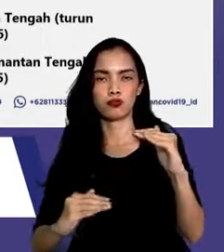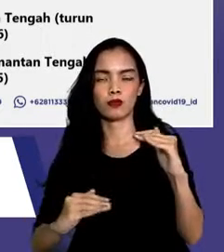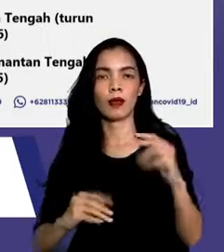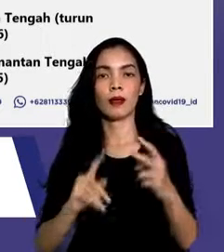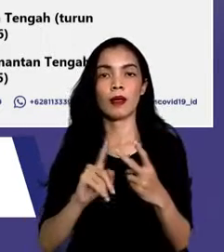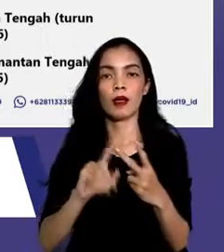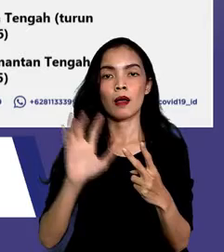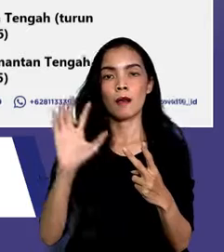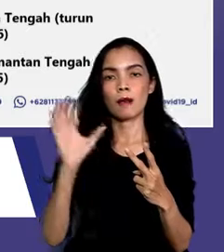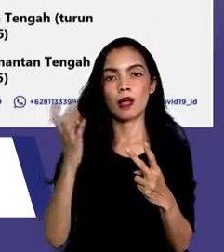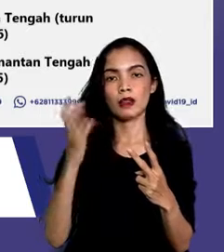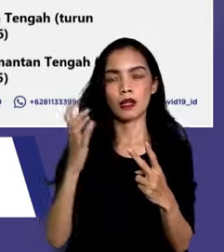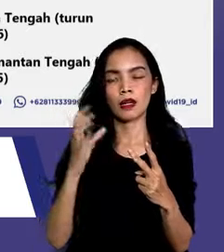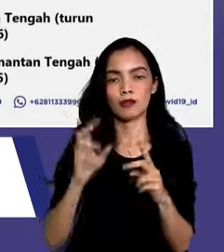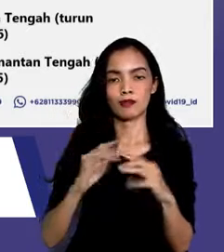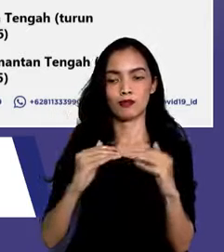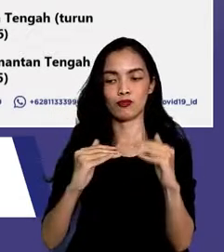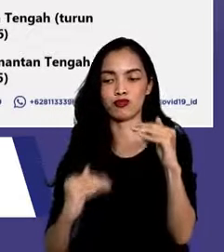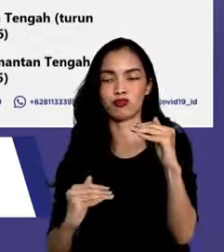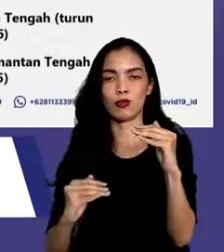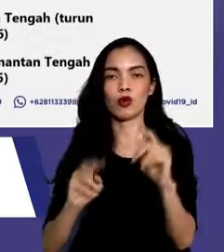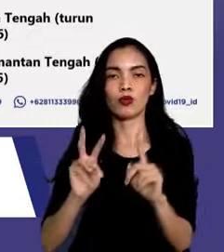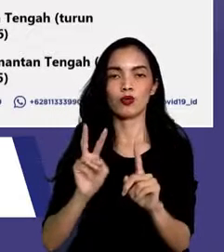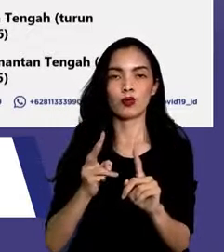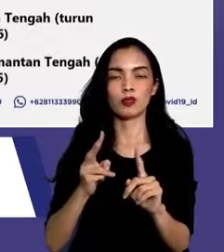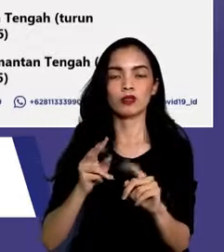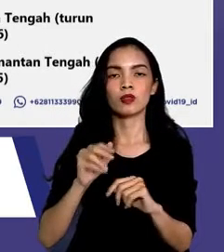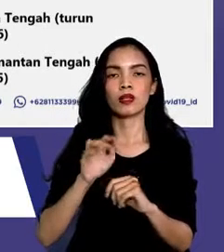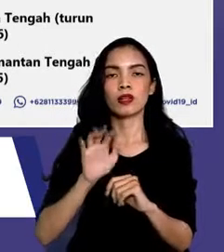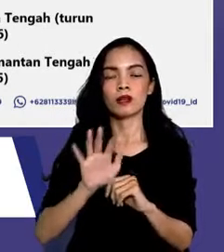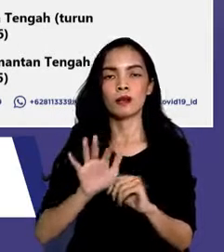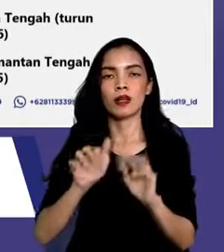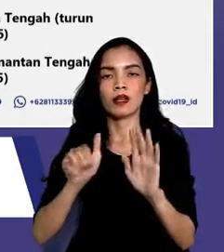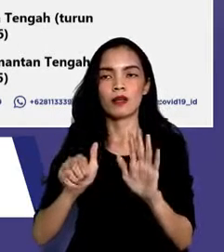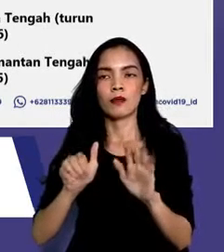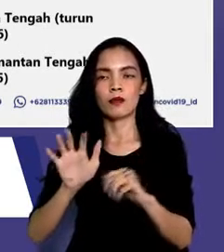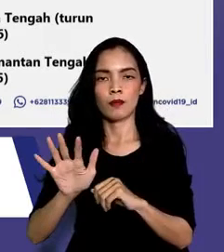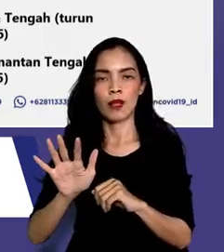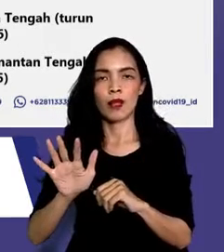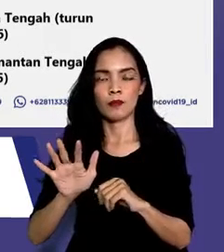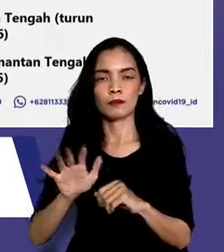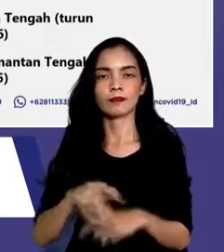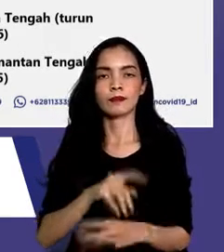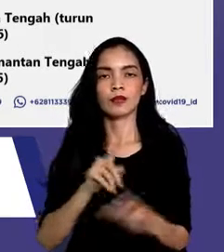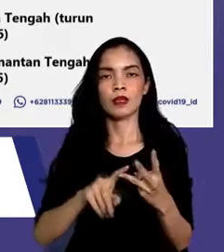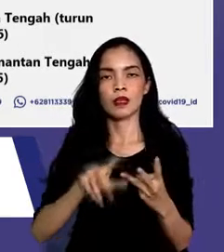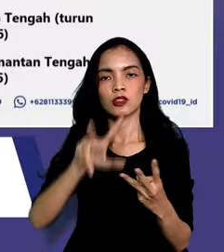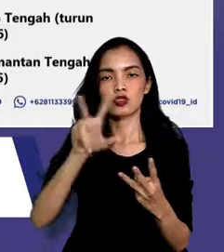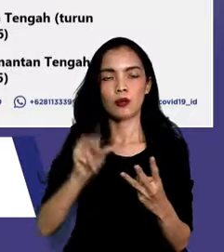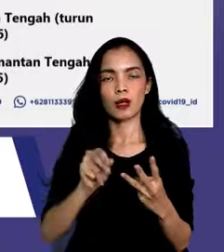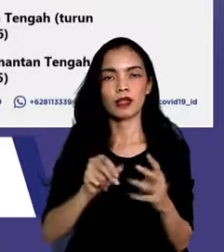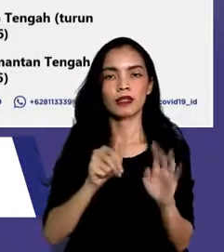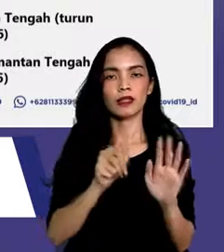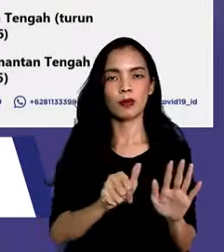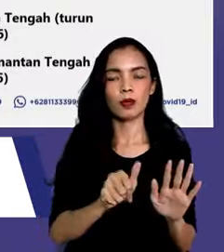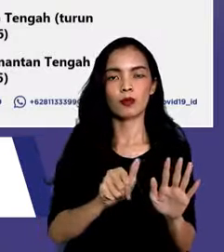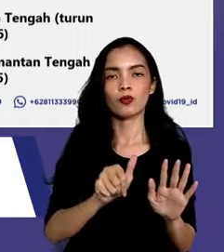Banten yang turun 12.560 kasus, Jawa Barat yang turun 6